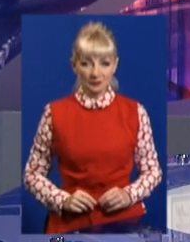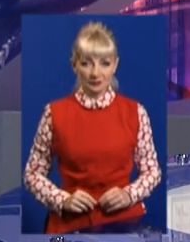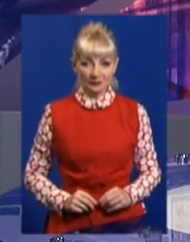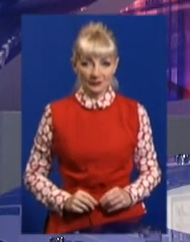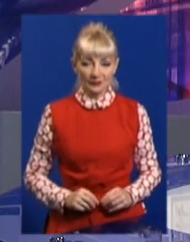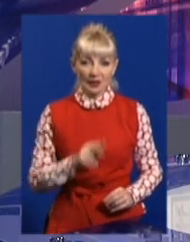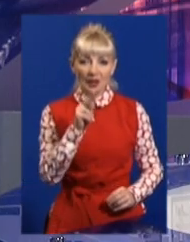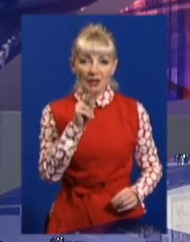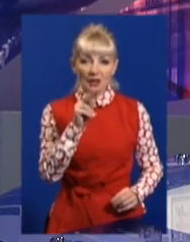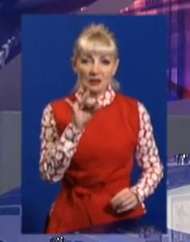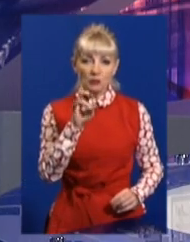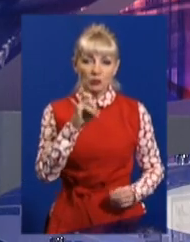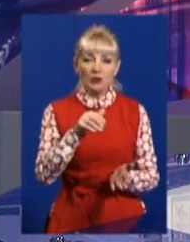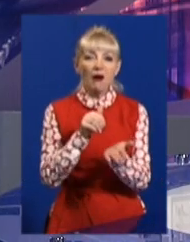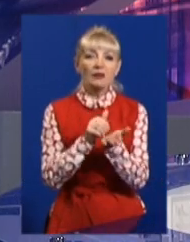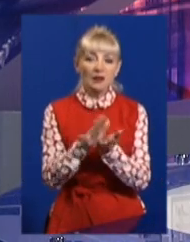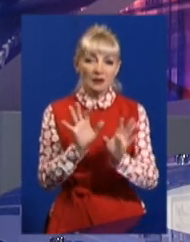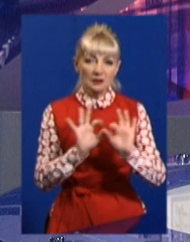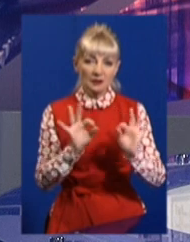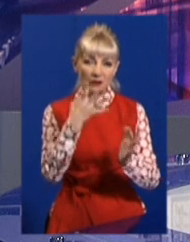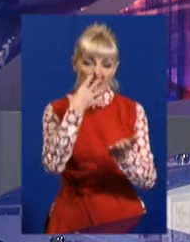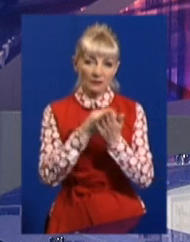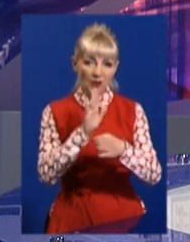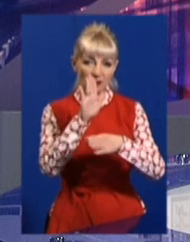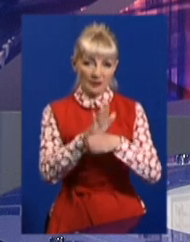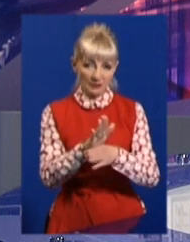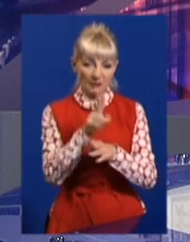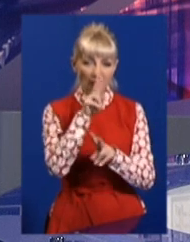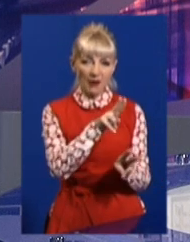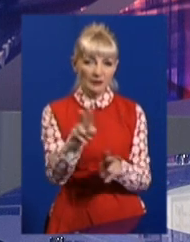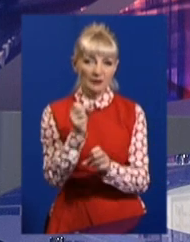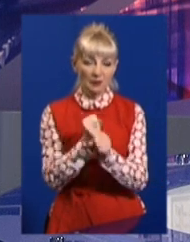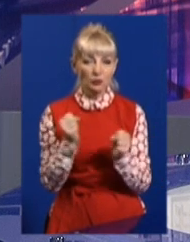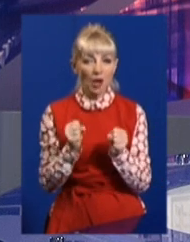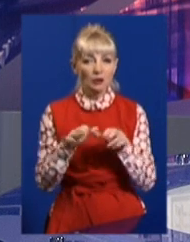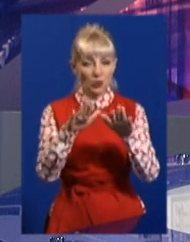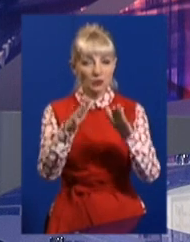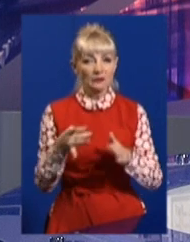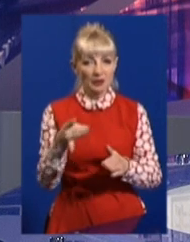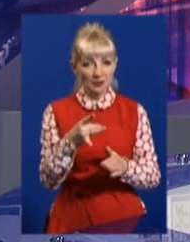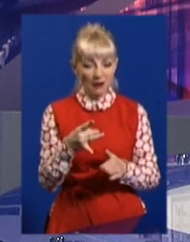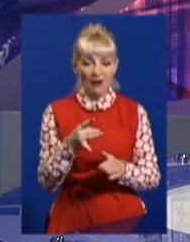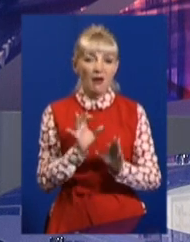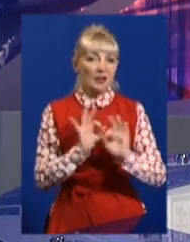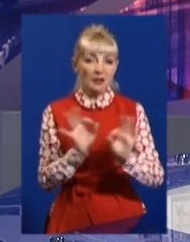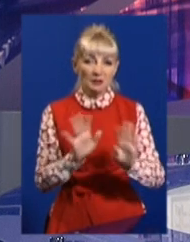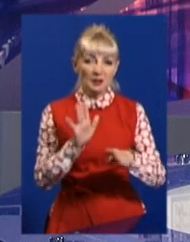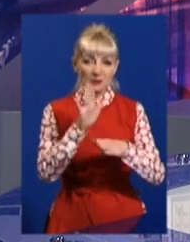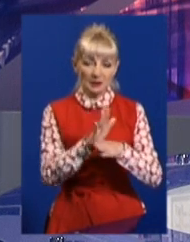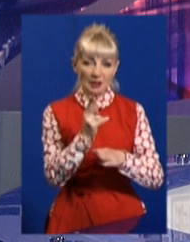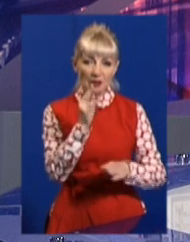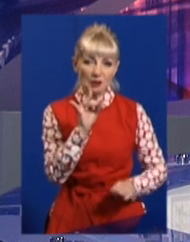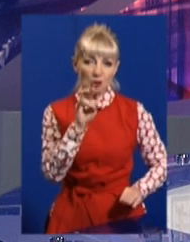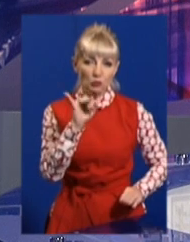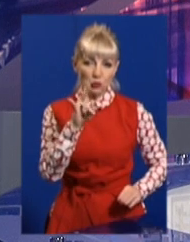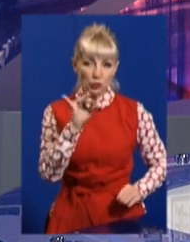Тетяна Цибульник відмовилася коментувати своє призначення координувати роботу Холодногірського району. Не коментують призначення Цибульник і